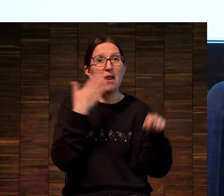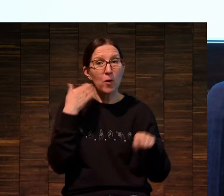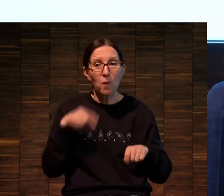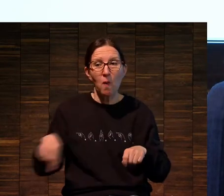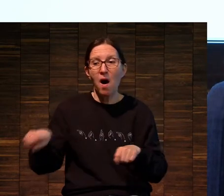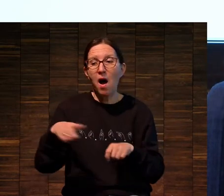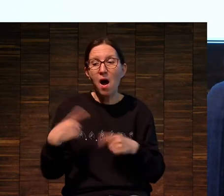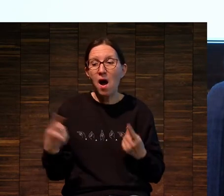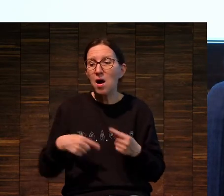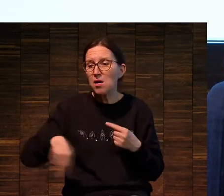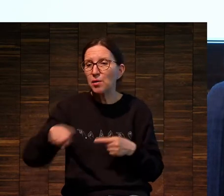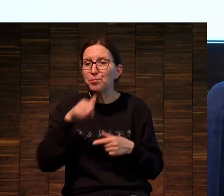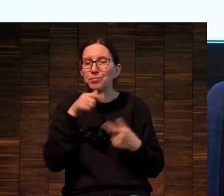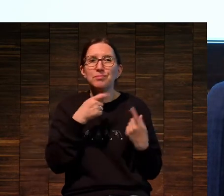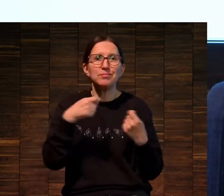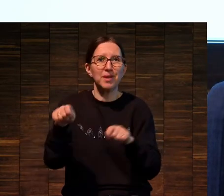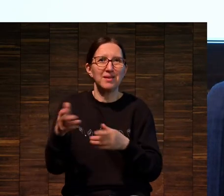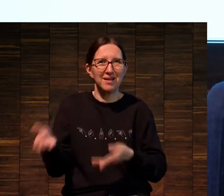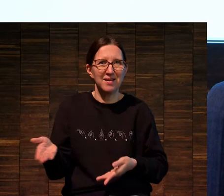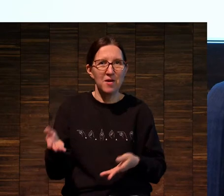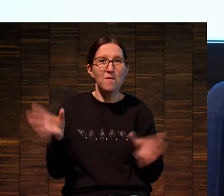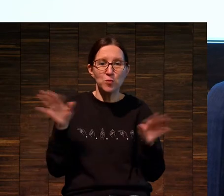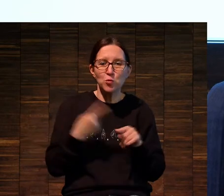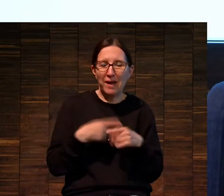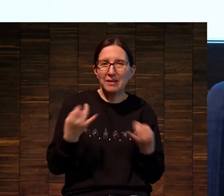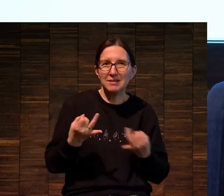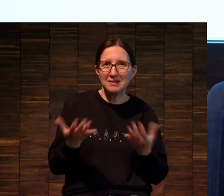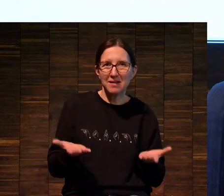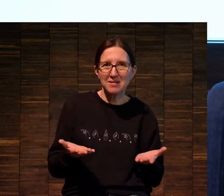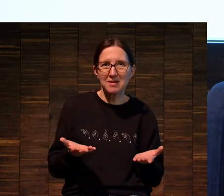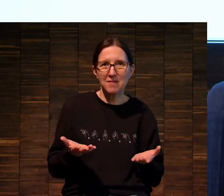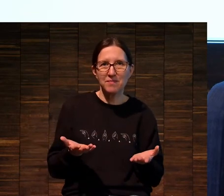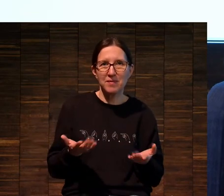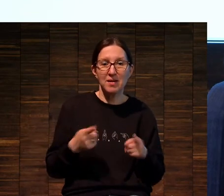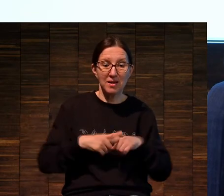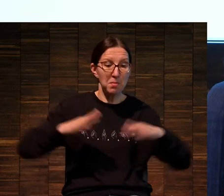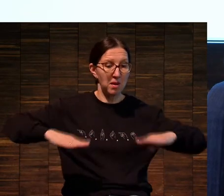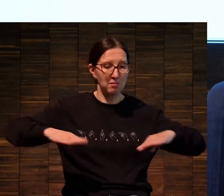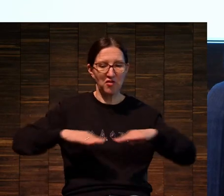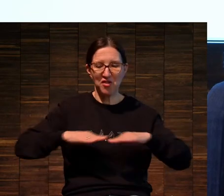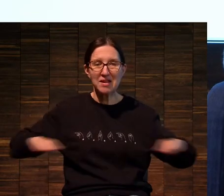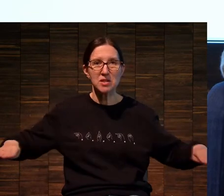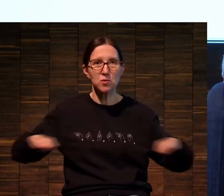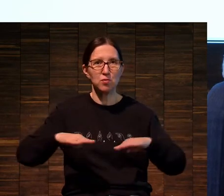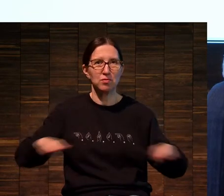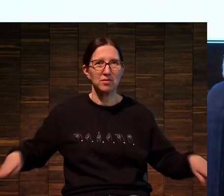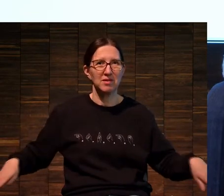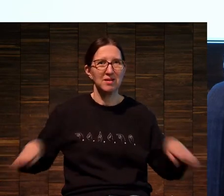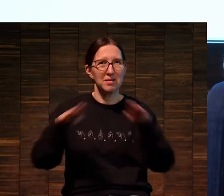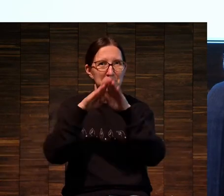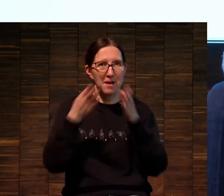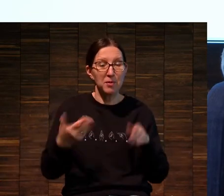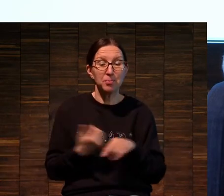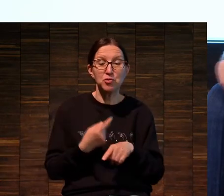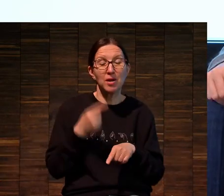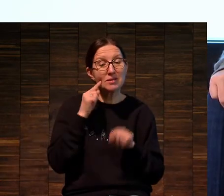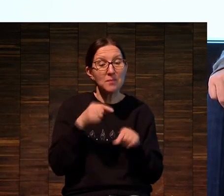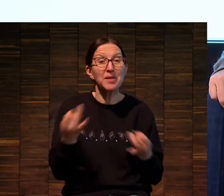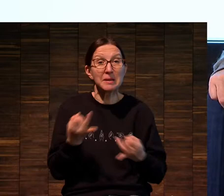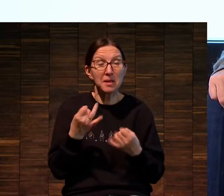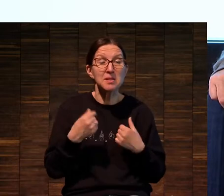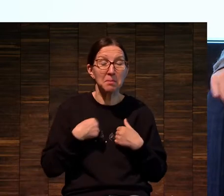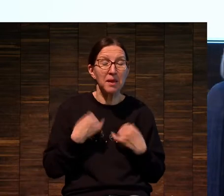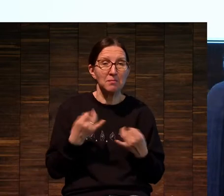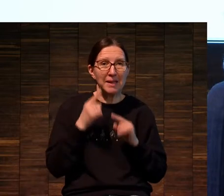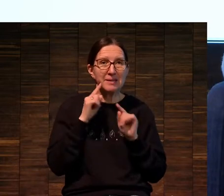происходит в социальном взаимодействии, и все, что происходит вот где-то вот там. Вот если говорить про интересы, то вот,